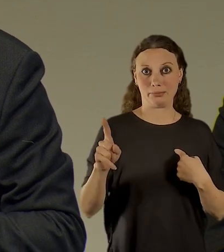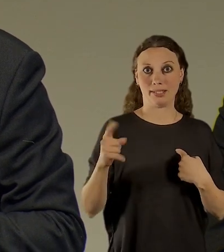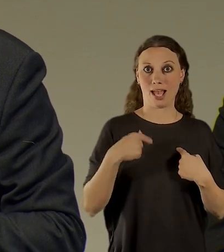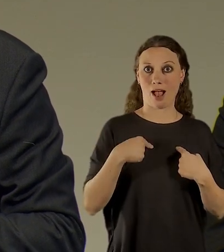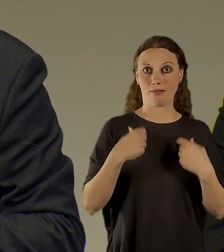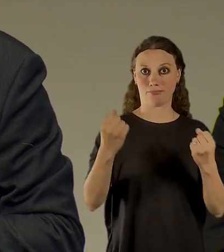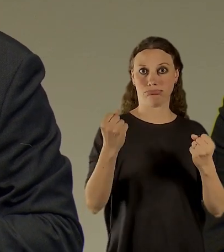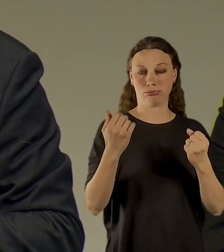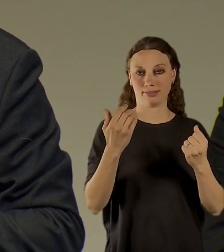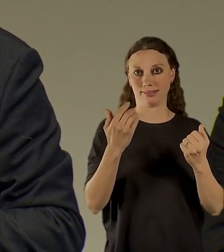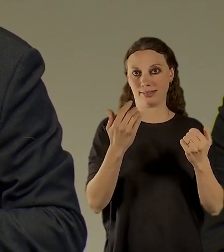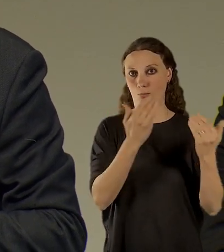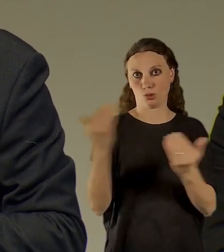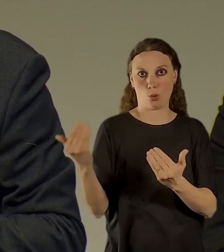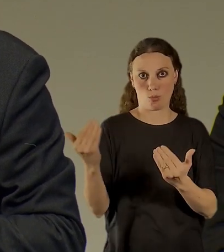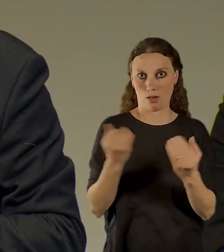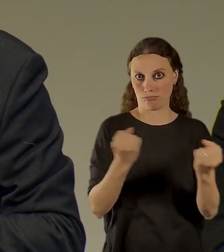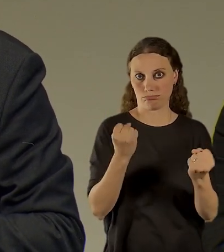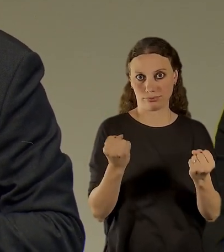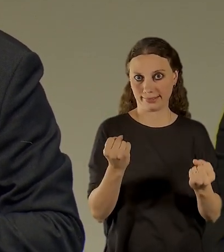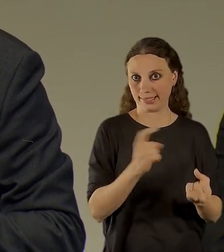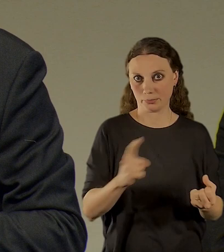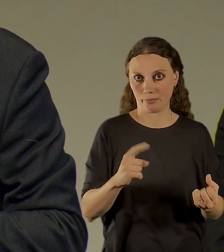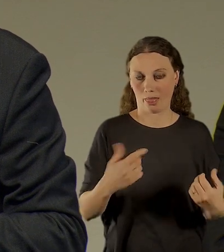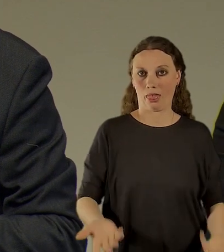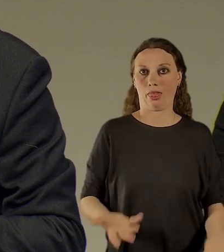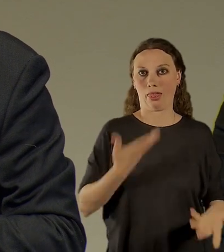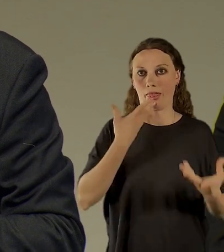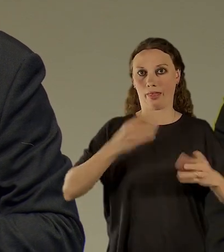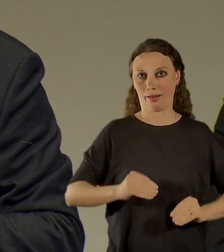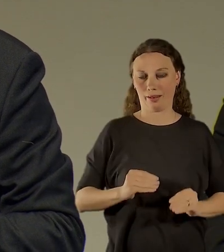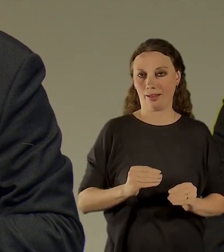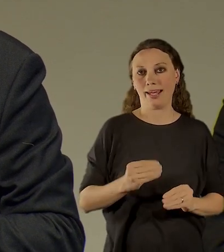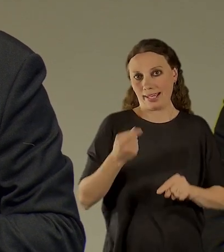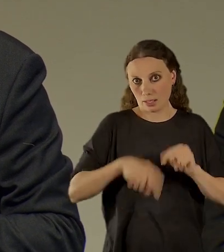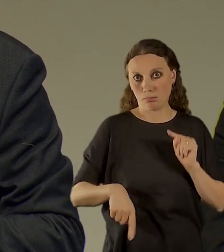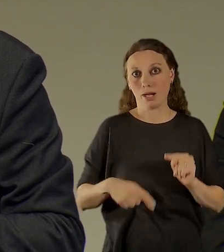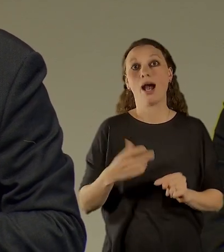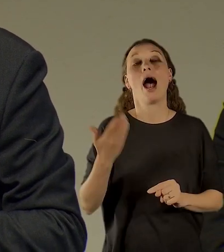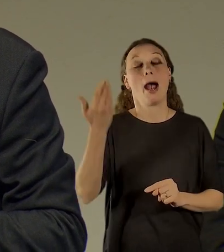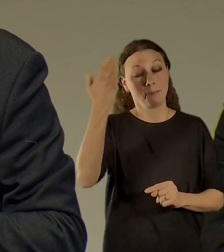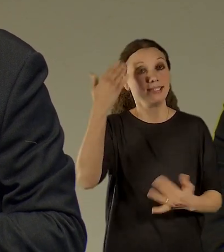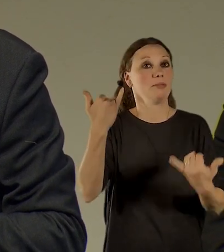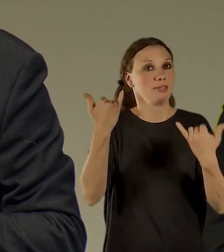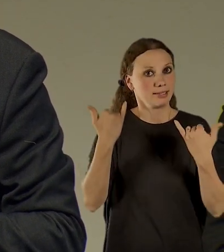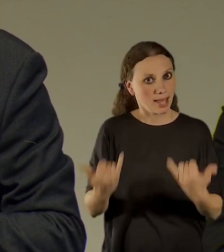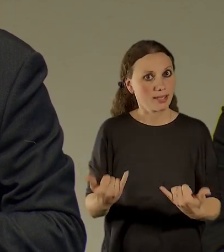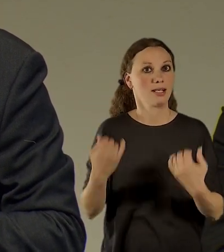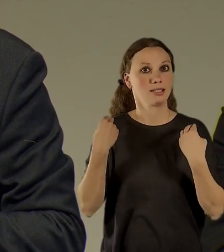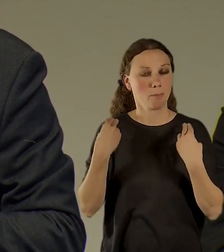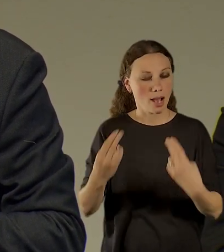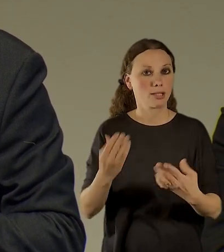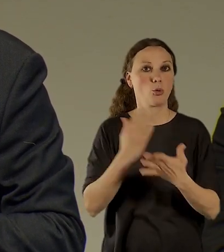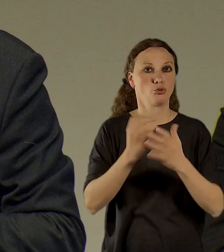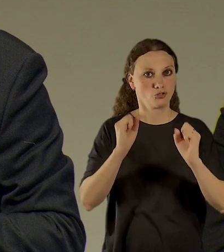Já to považuji za chybu a myslím si, že vlastně vznik toho muzea paměti 20. století tohle to napravil a určitě tu